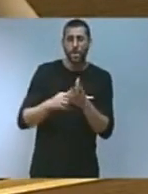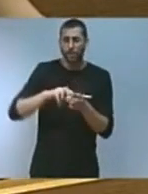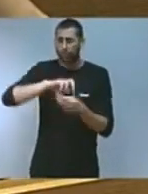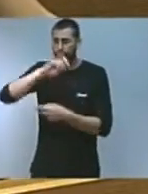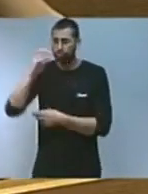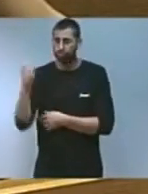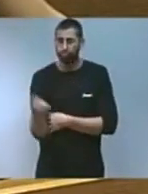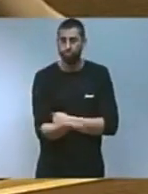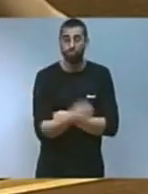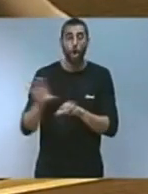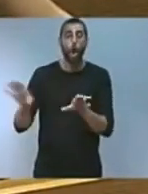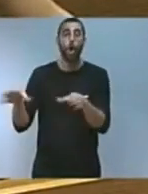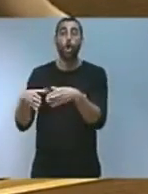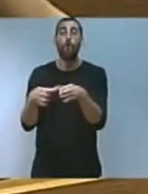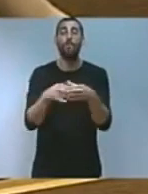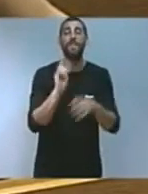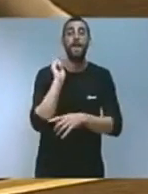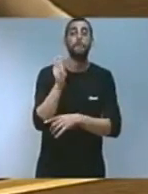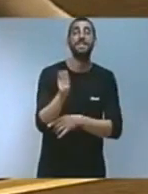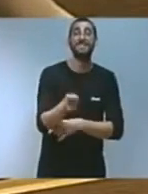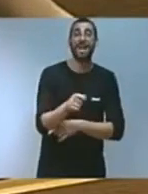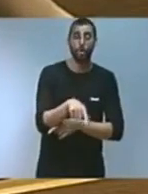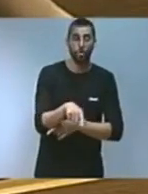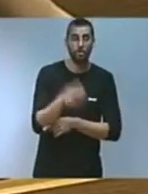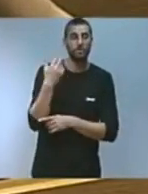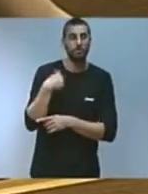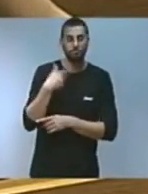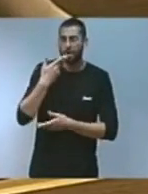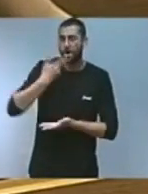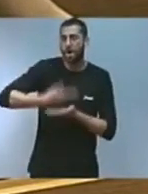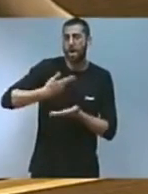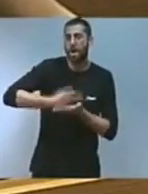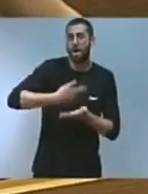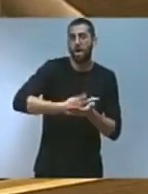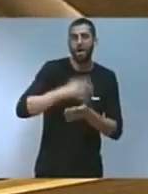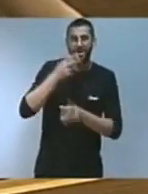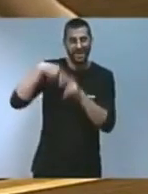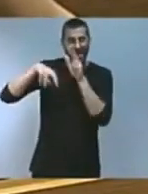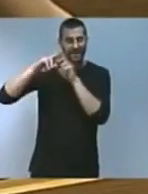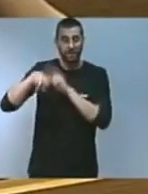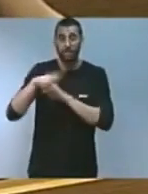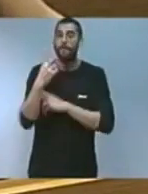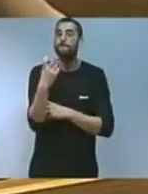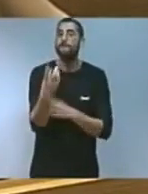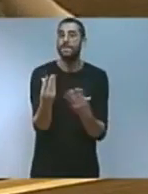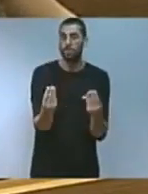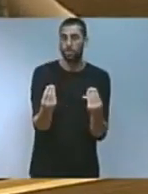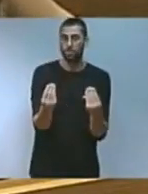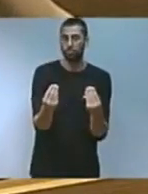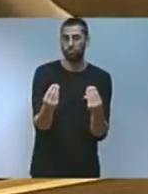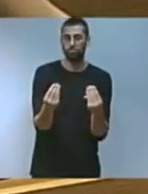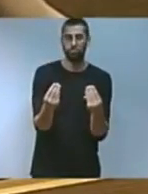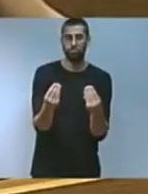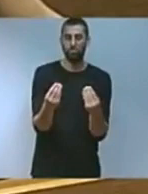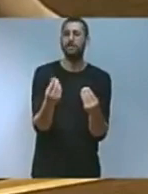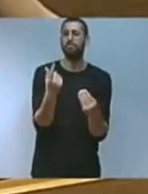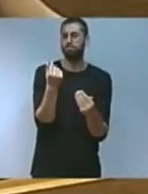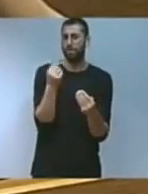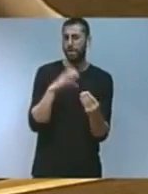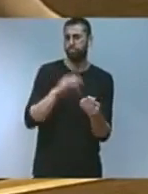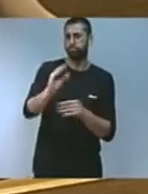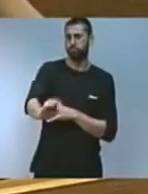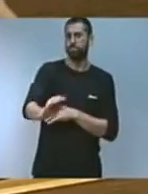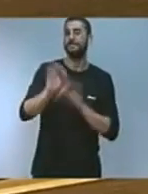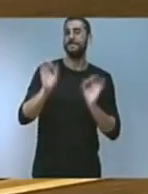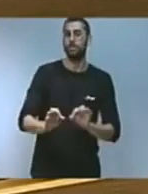pescadors i altres entitats del sector han reclamat a la Generalitat encara queden molts projectes i tindran dotacions econòmiques dins